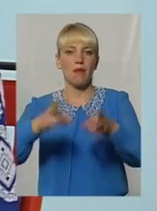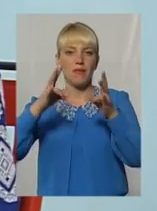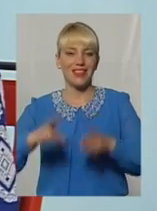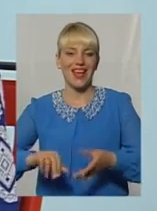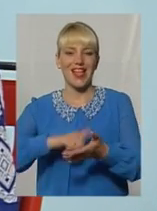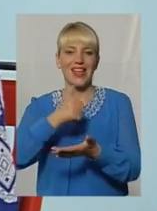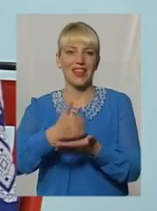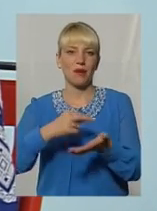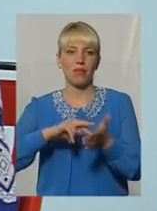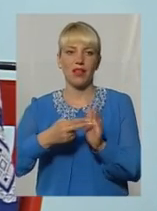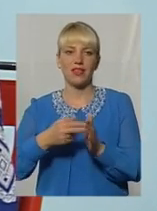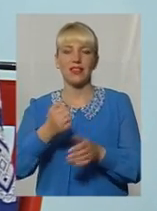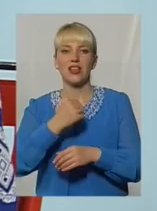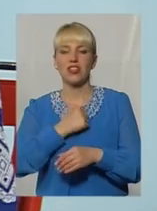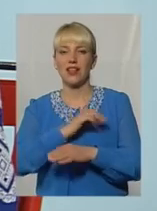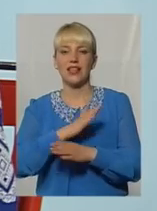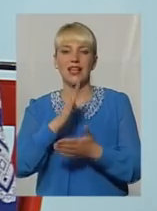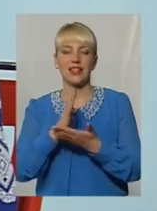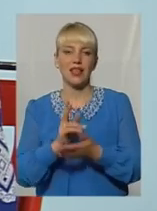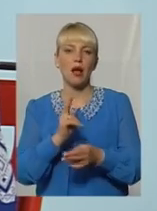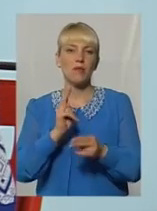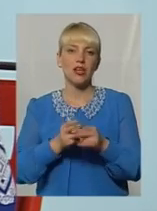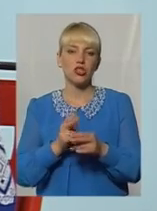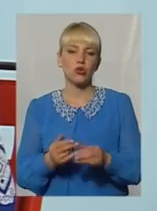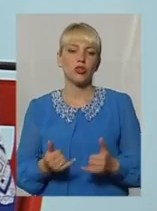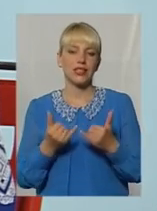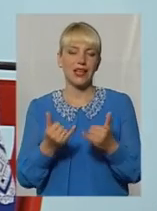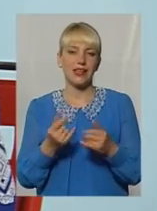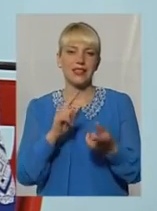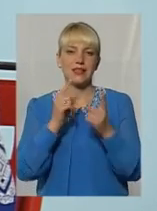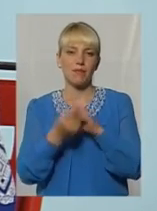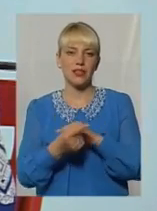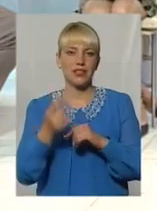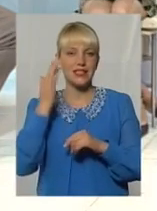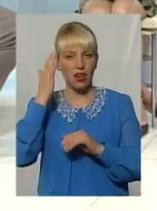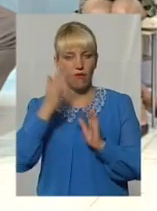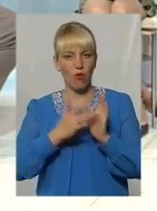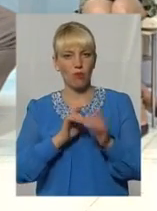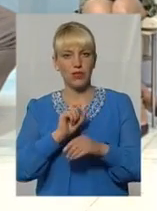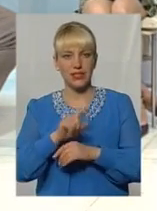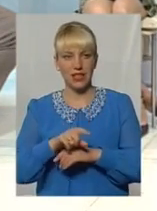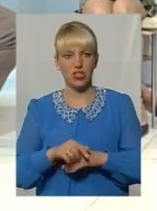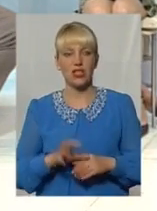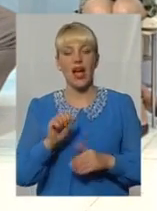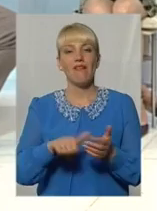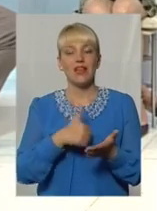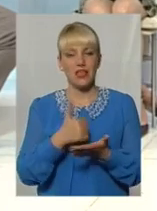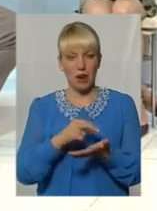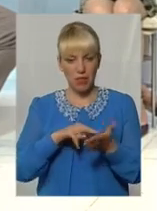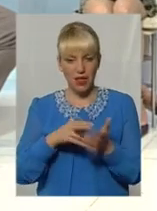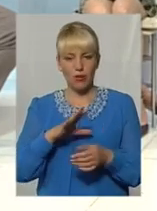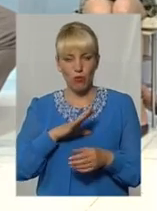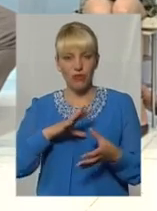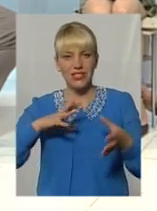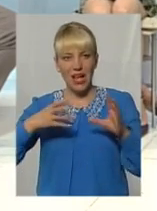на жаль, не став перешкодою для оцих змін цільового призначення. А в генплані був план